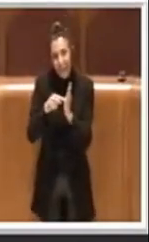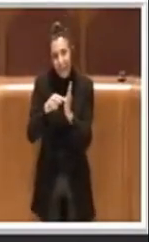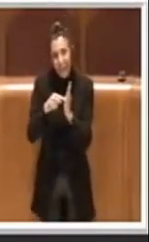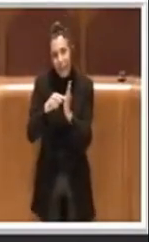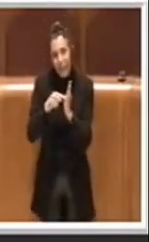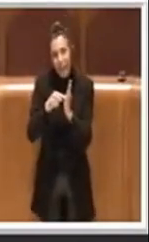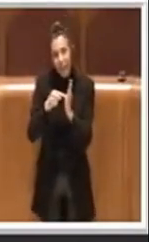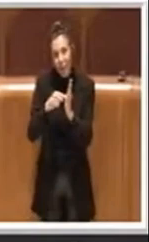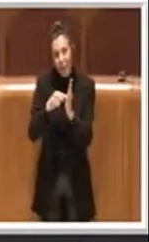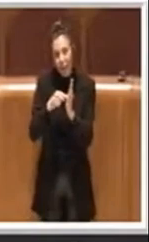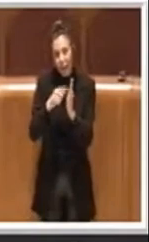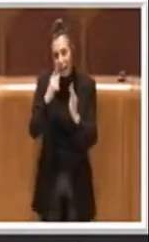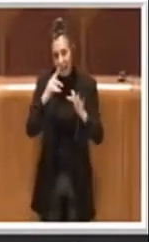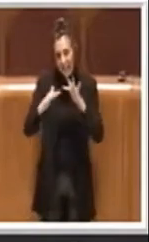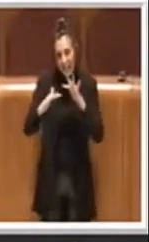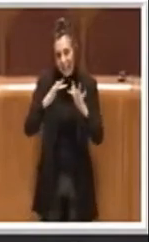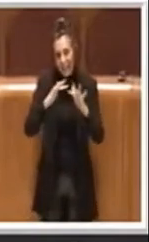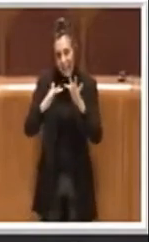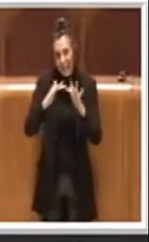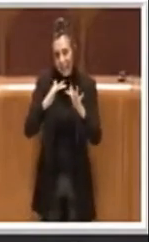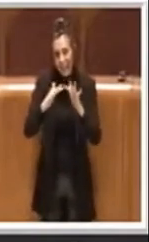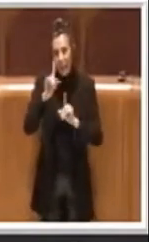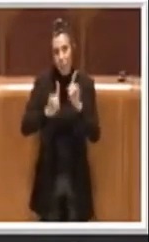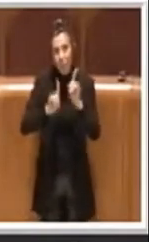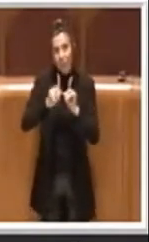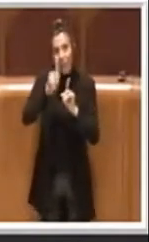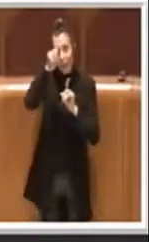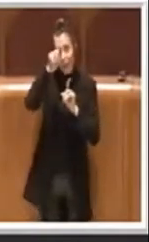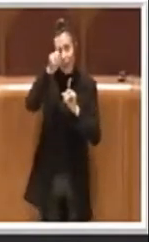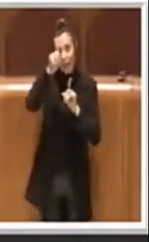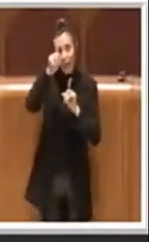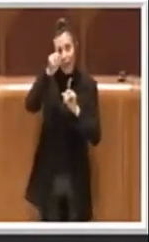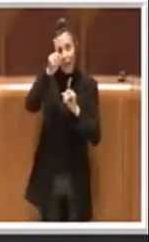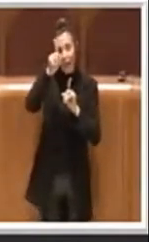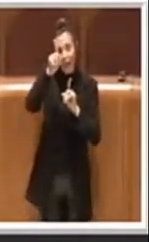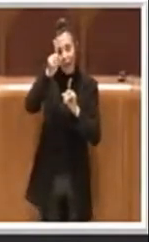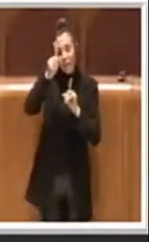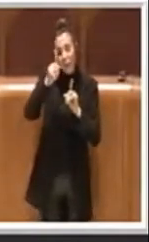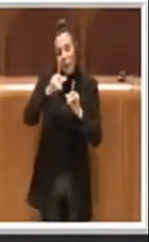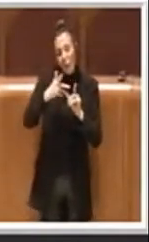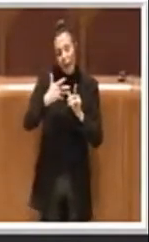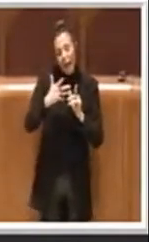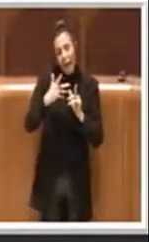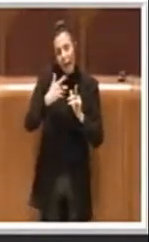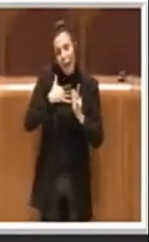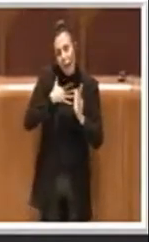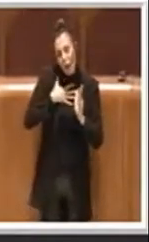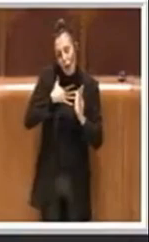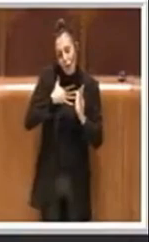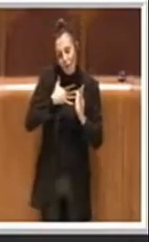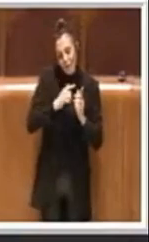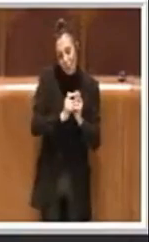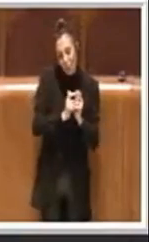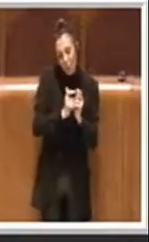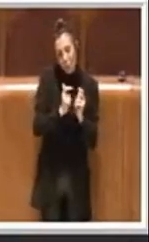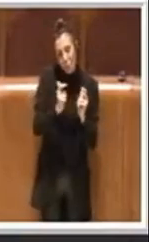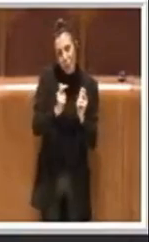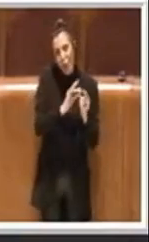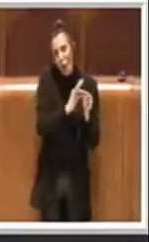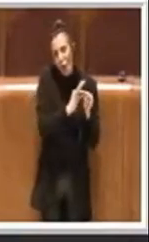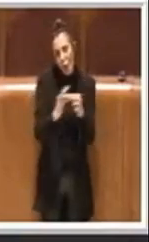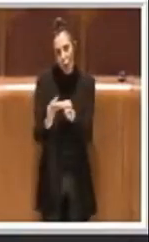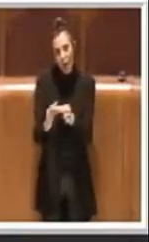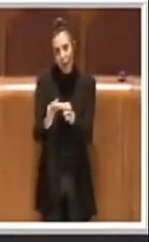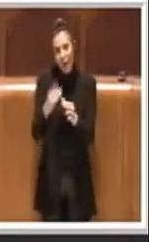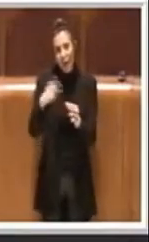simile a quella di Milano, ovviamente l'abbiamo ampliata, allacciandoci anche alle realtà